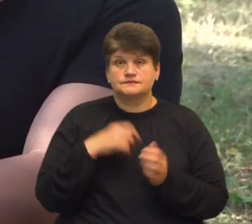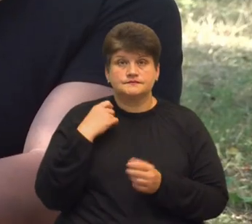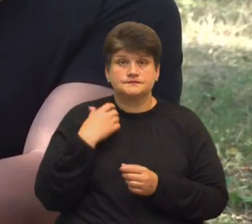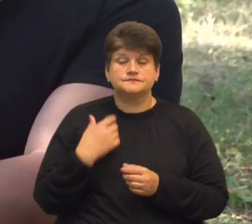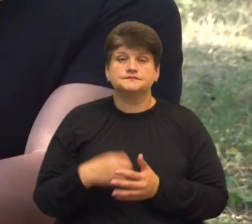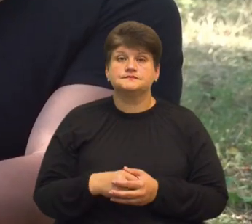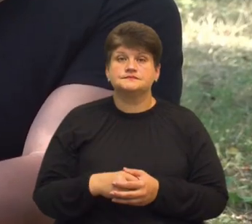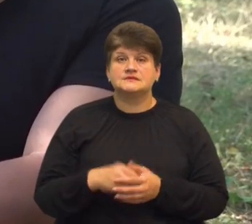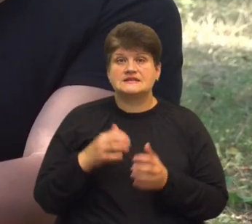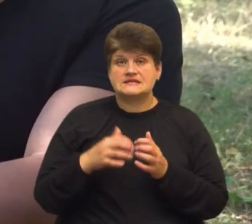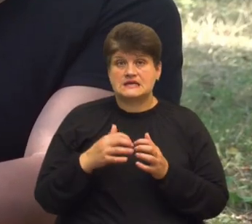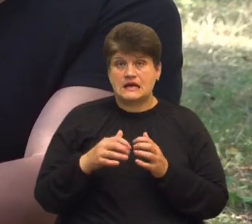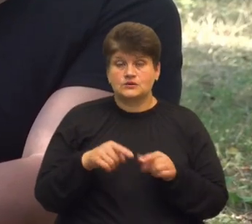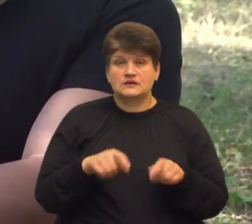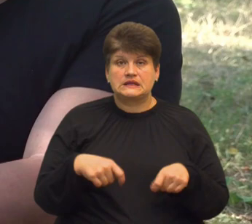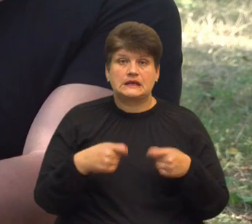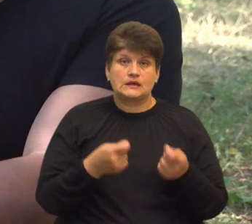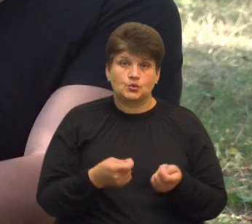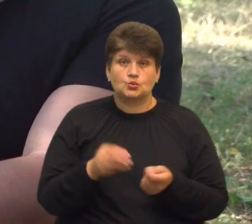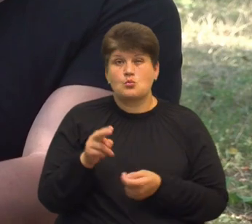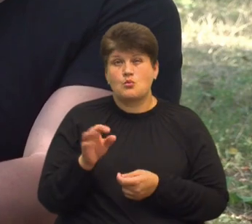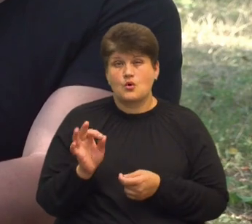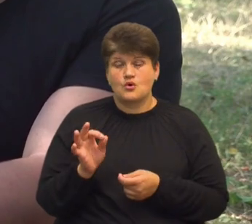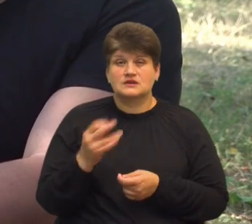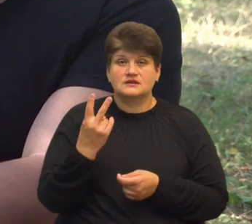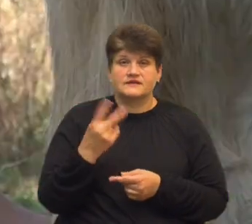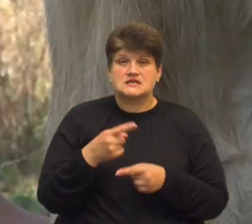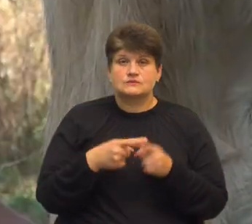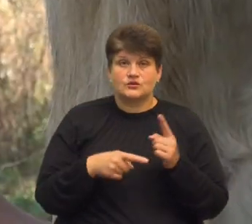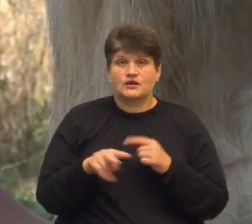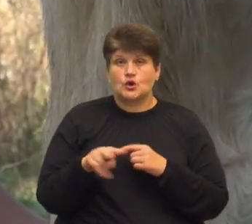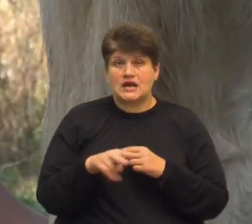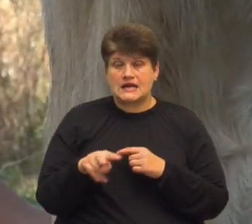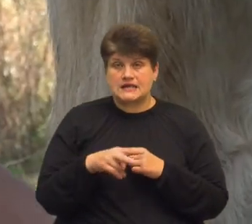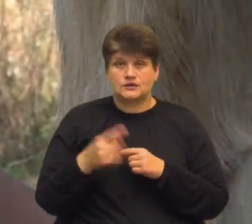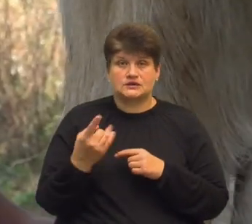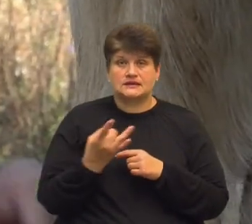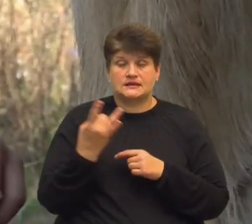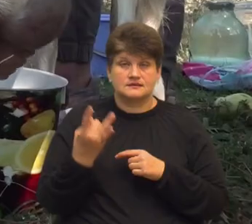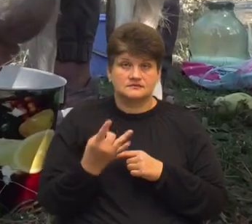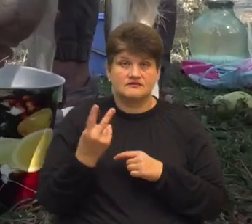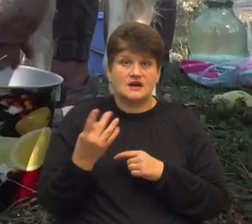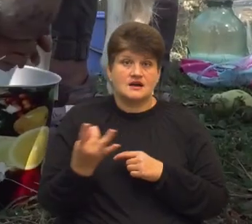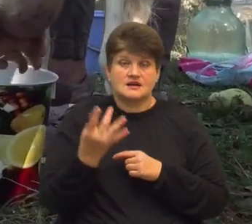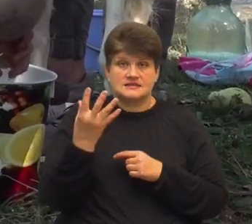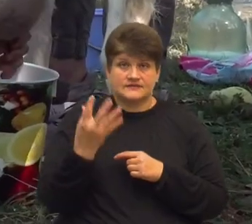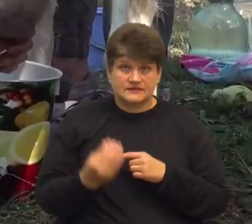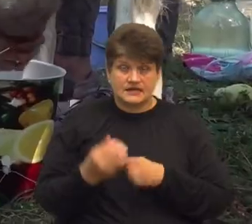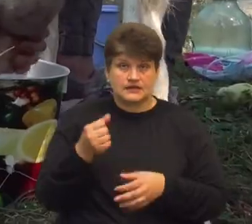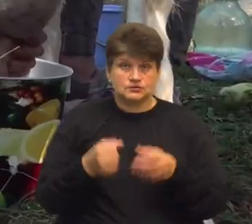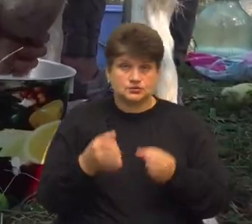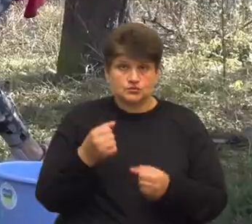вони дають по дві з половиною літри за раз. Два рази в день ми доємо.